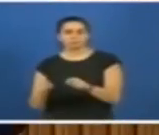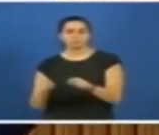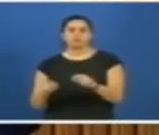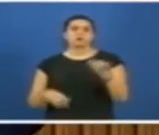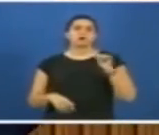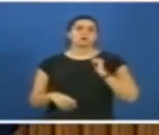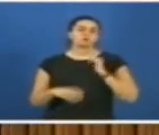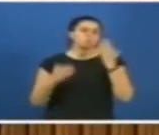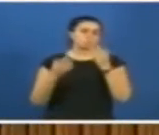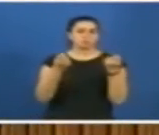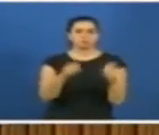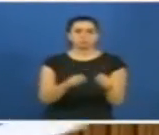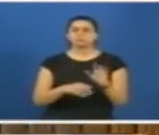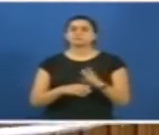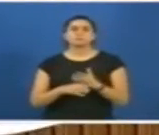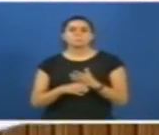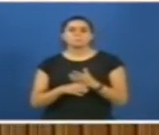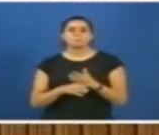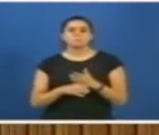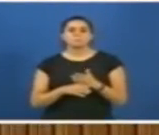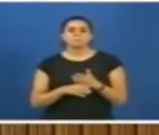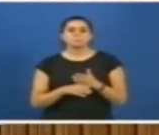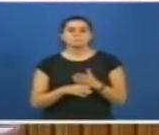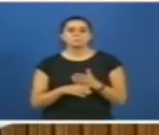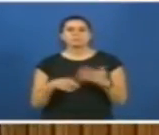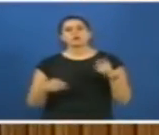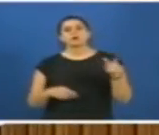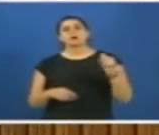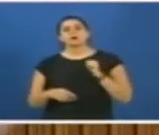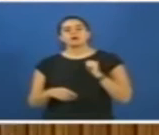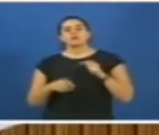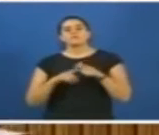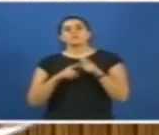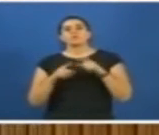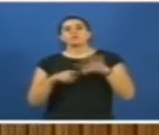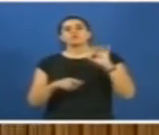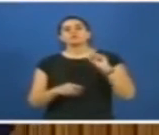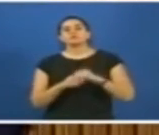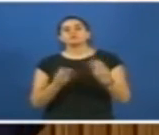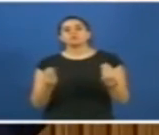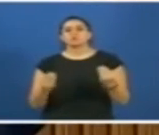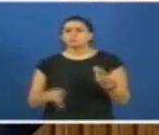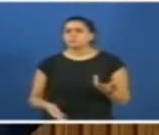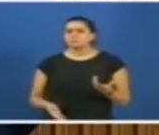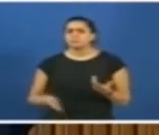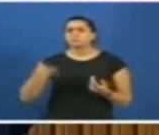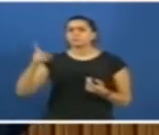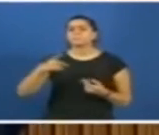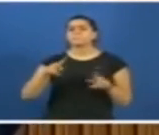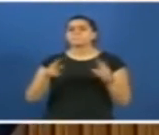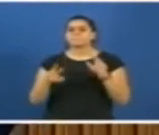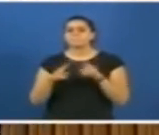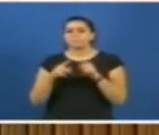Askeri okulları kapatıyorlar. Niye kapatıyorsunuz? Efendim orada FETÖ'cüler var. E Milli Eğitim Bakanlığı'nda da vardı.